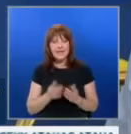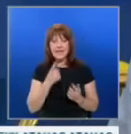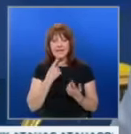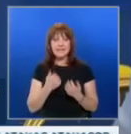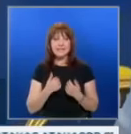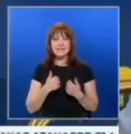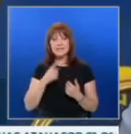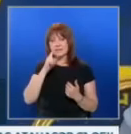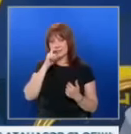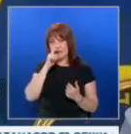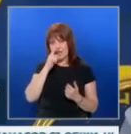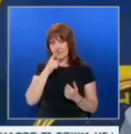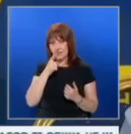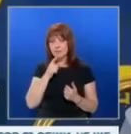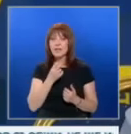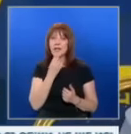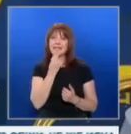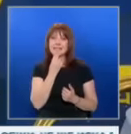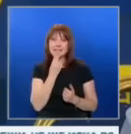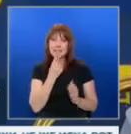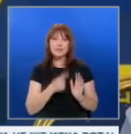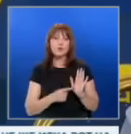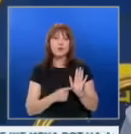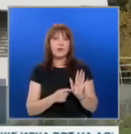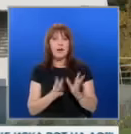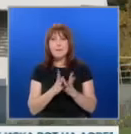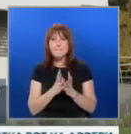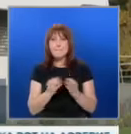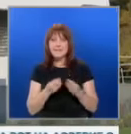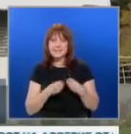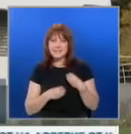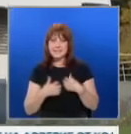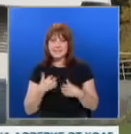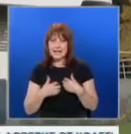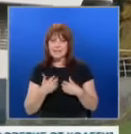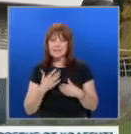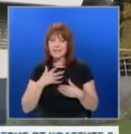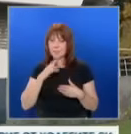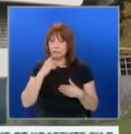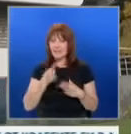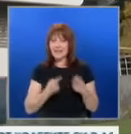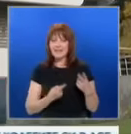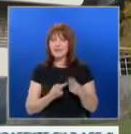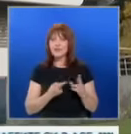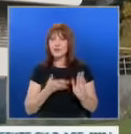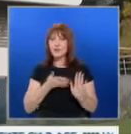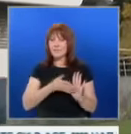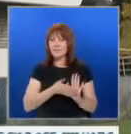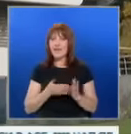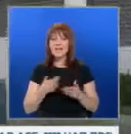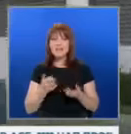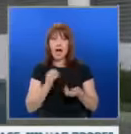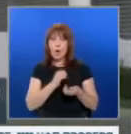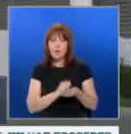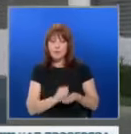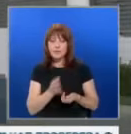е важно съдийството да показва безпристрастно. Иванов говори и по темата с телевизионните права, като заяви, че би искал клубовете